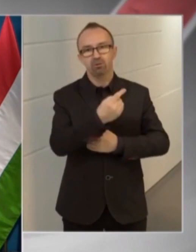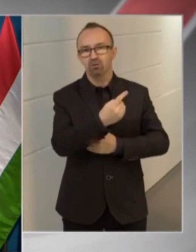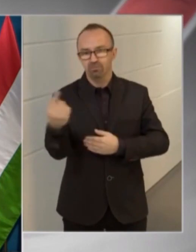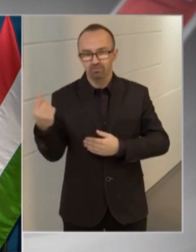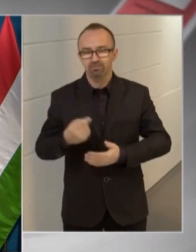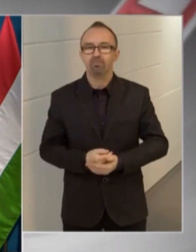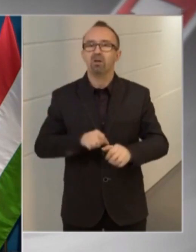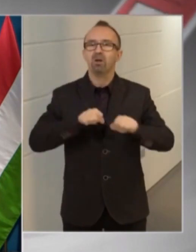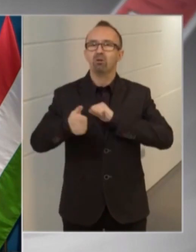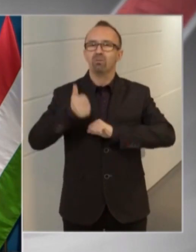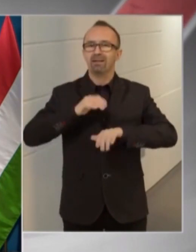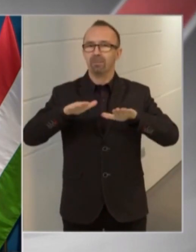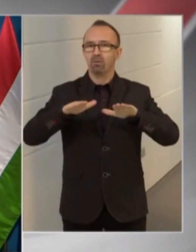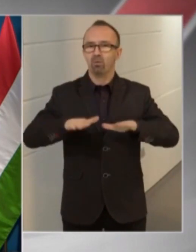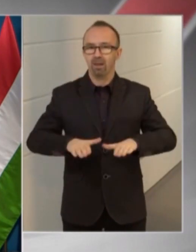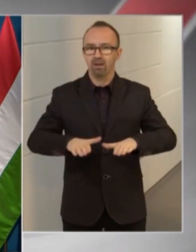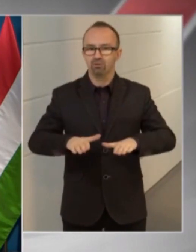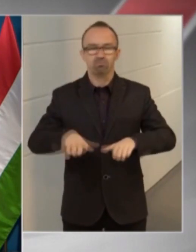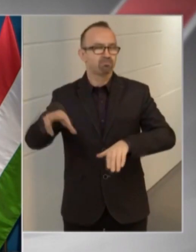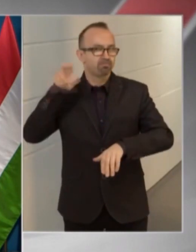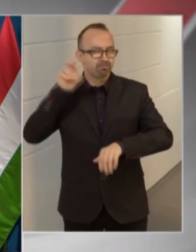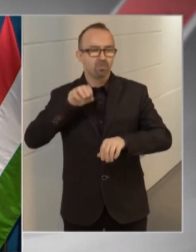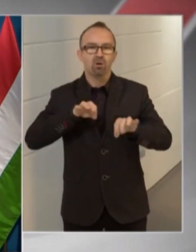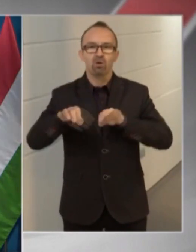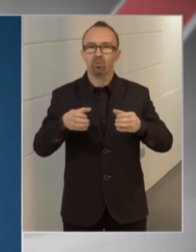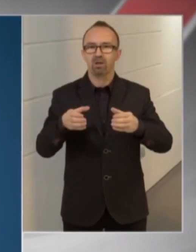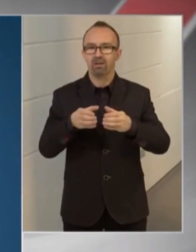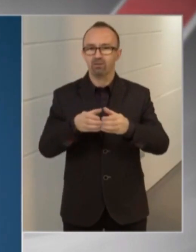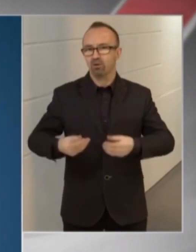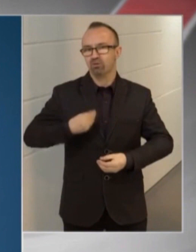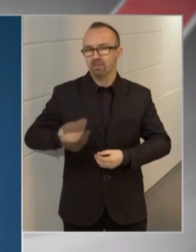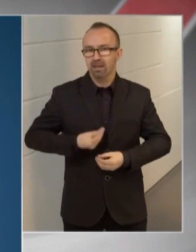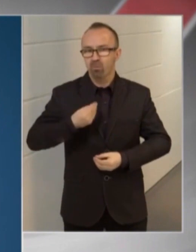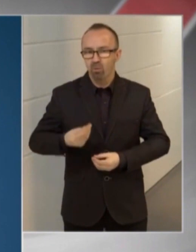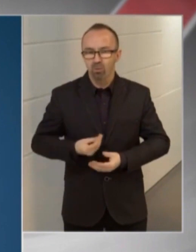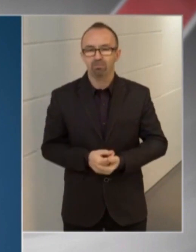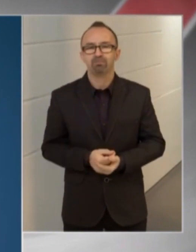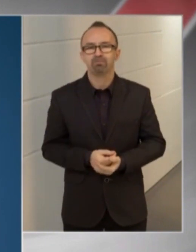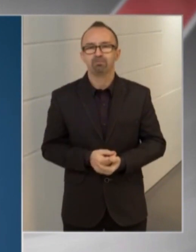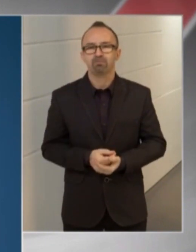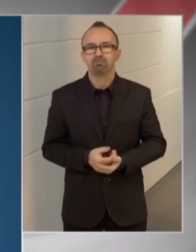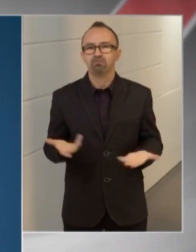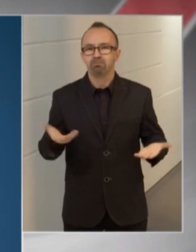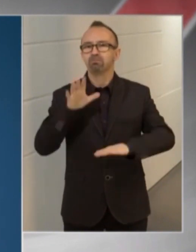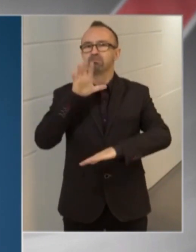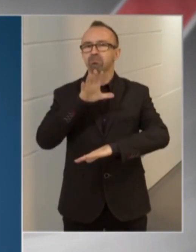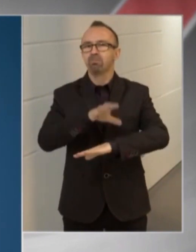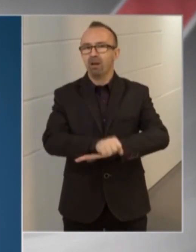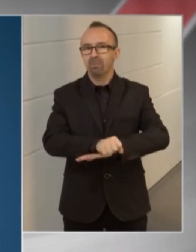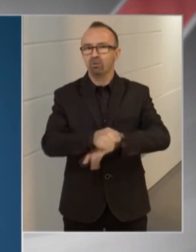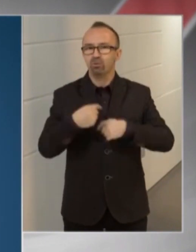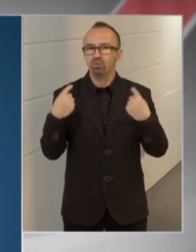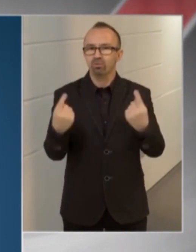A kormány döntött a nyugdíj kiegészítésről, e szerint közel fél havi nyugdíjukat fogják pluszban megkapni az idősek